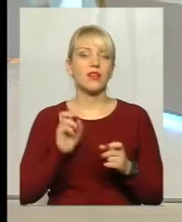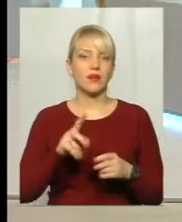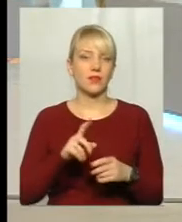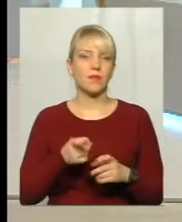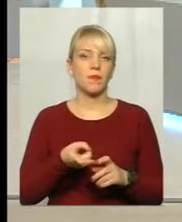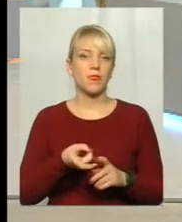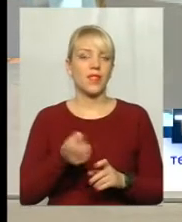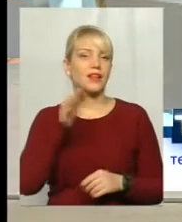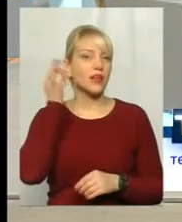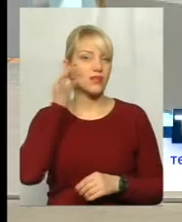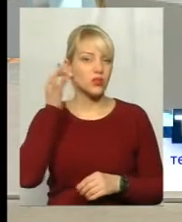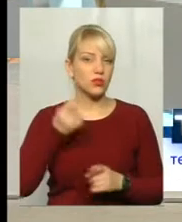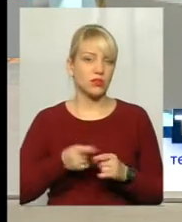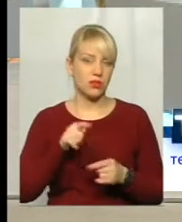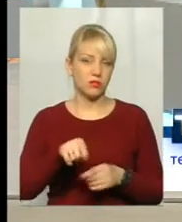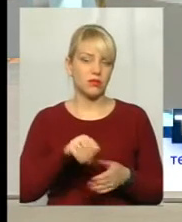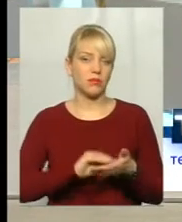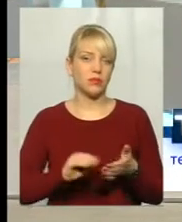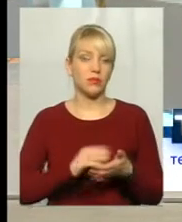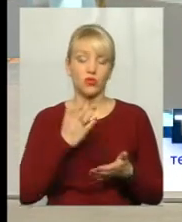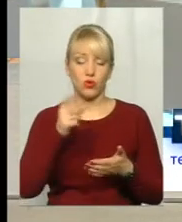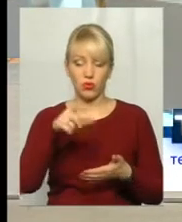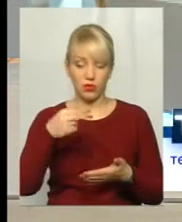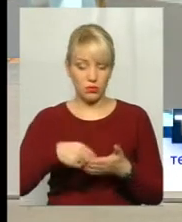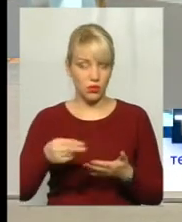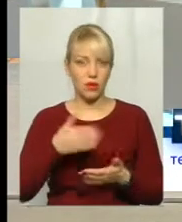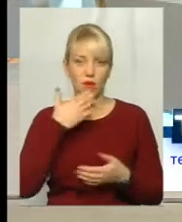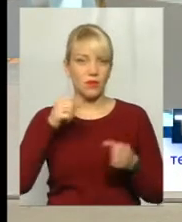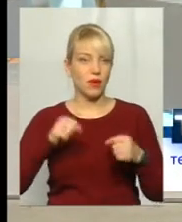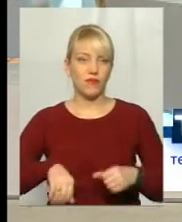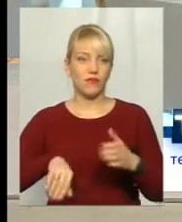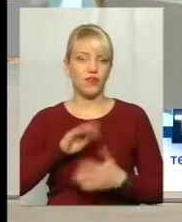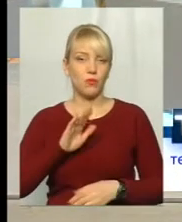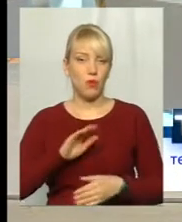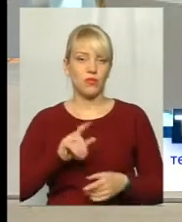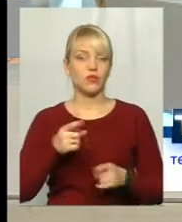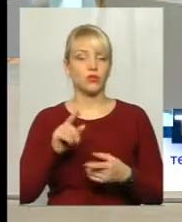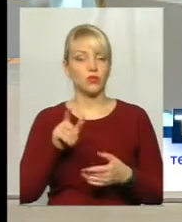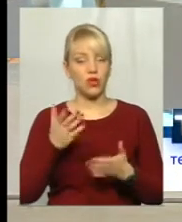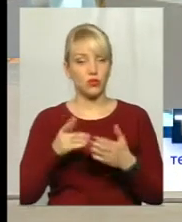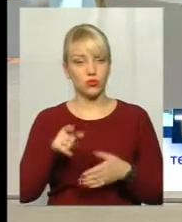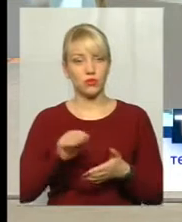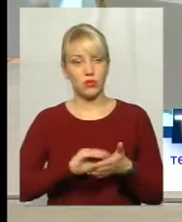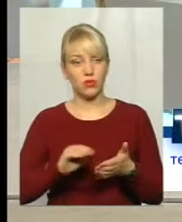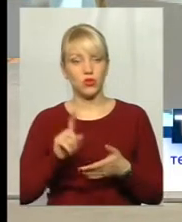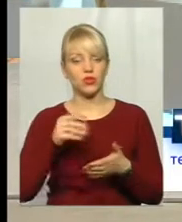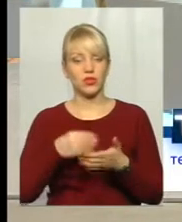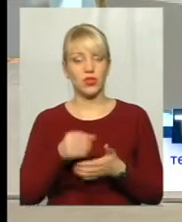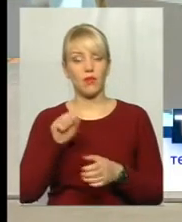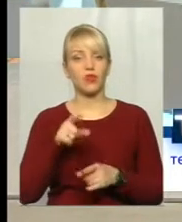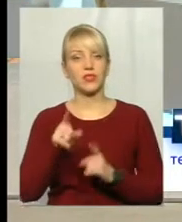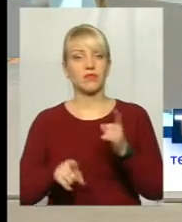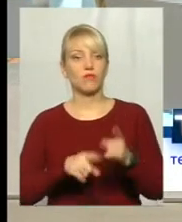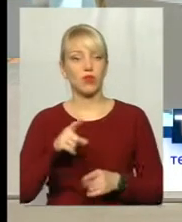людина підписала, то в неї вже немає... Вона не має права відмовитись. Тому, коли є зазначено, що ціна може змінюватися,